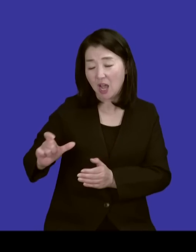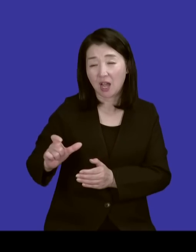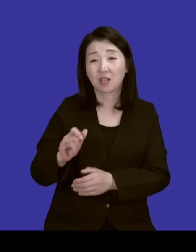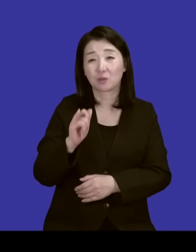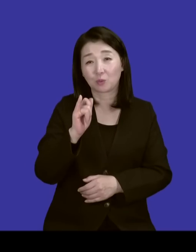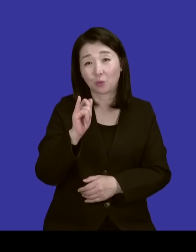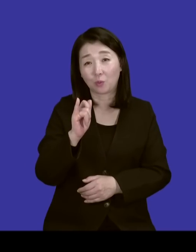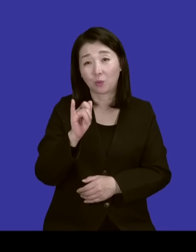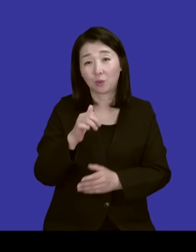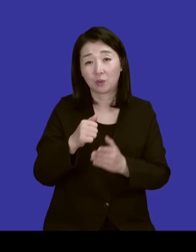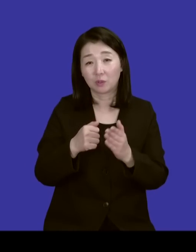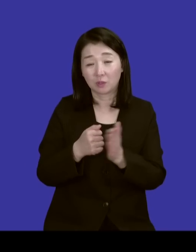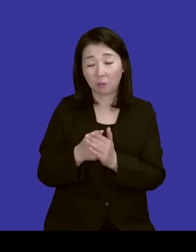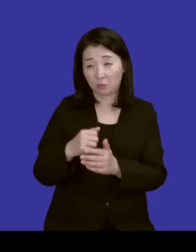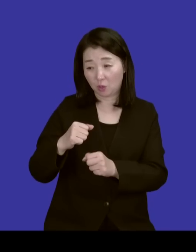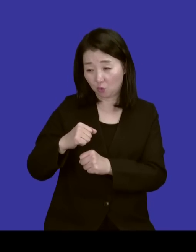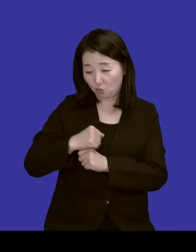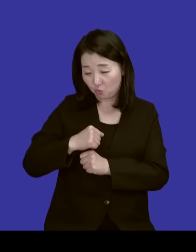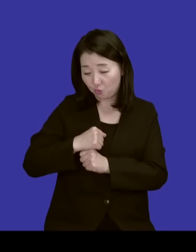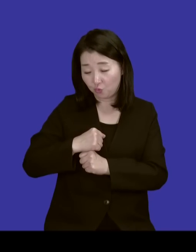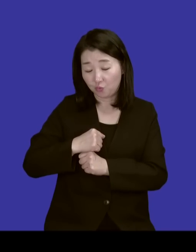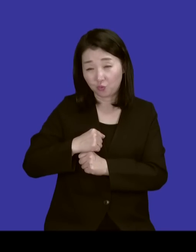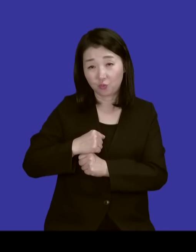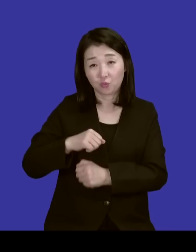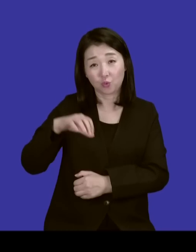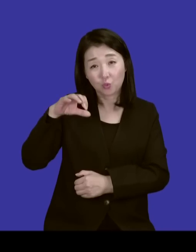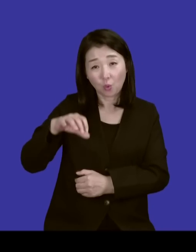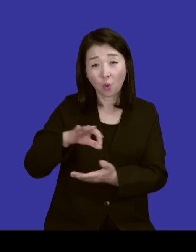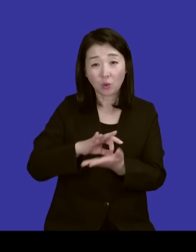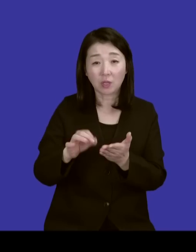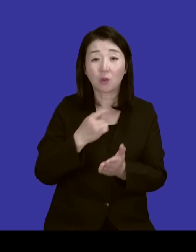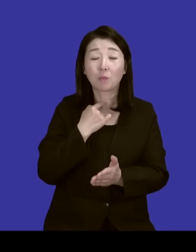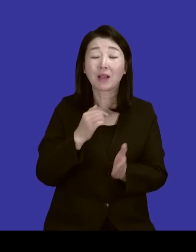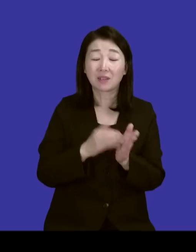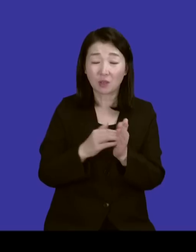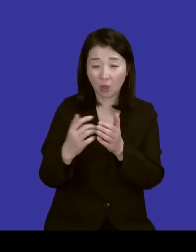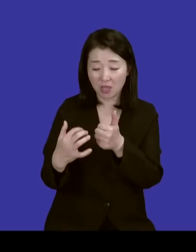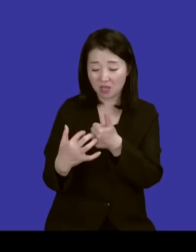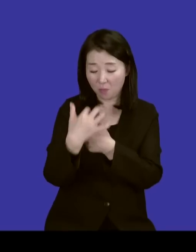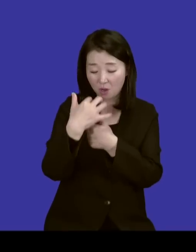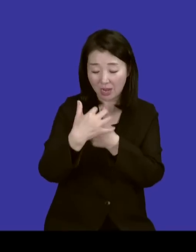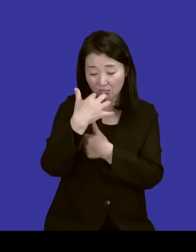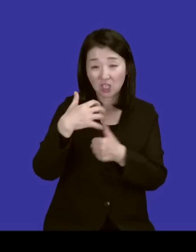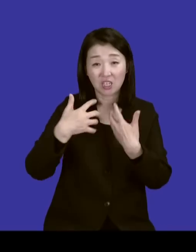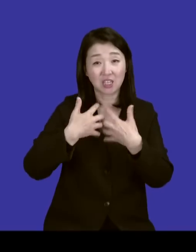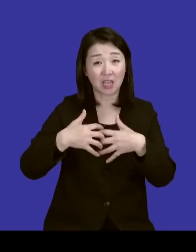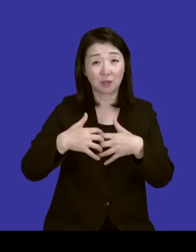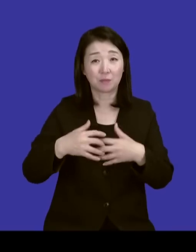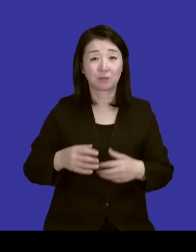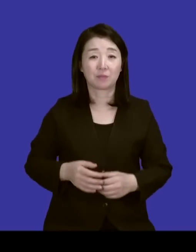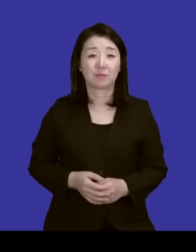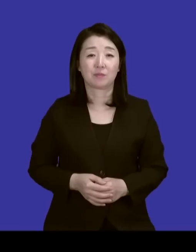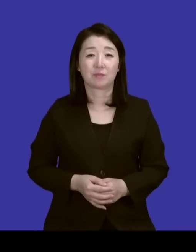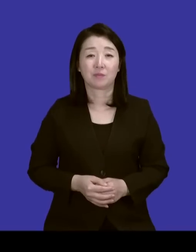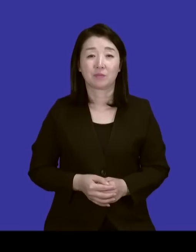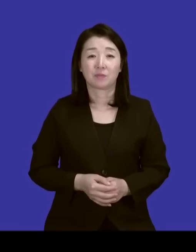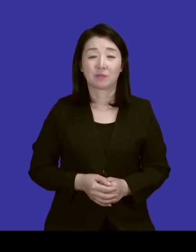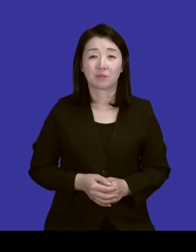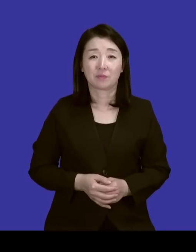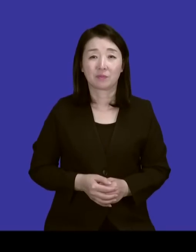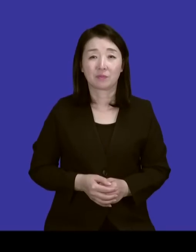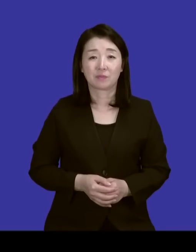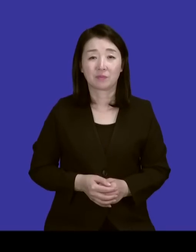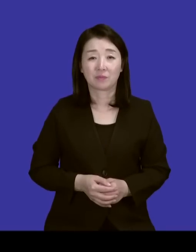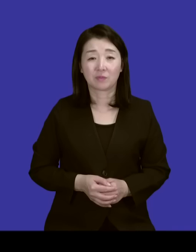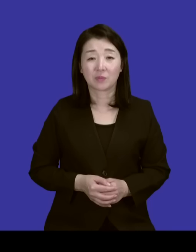누가 그 군부대에서 쓰던 그 바리깡을 갖다 놓은 게 바리깡이라 이상하네요. 머리 깎는 게 머리 깎는 게